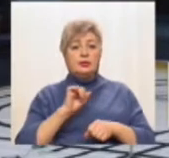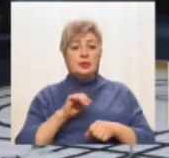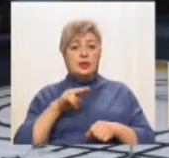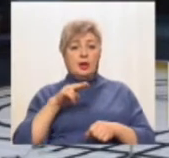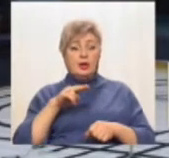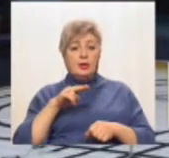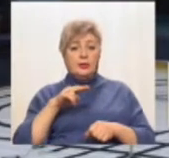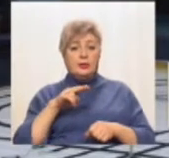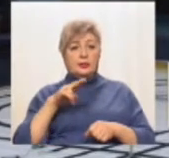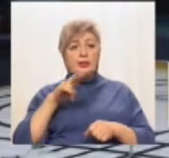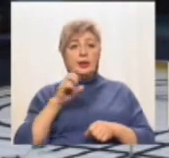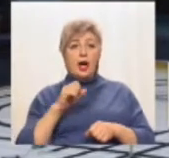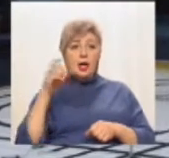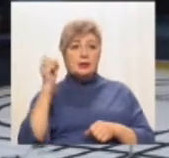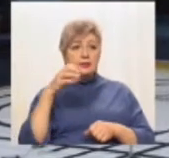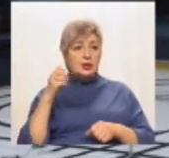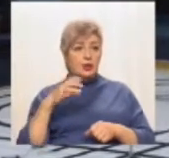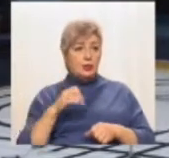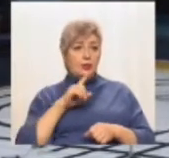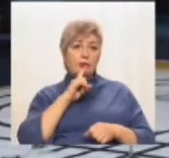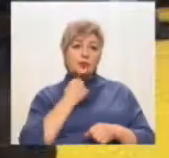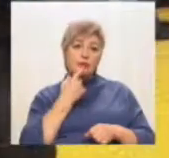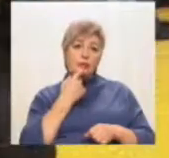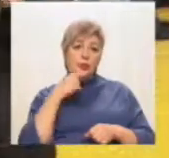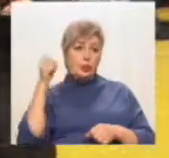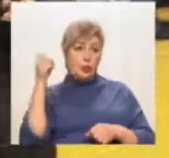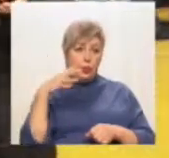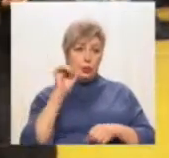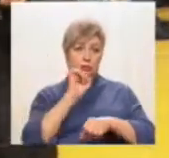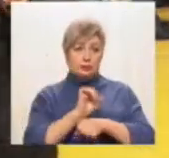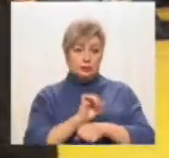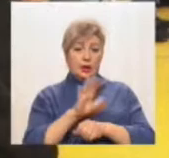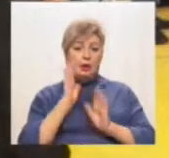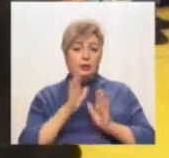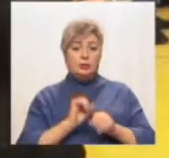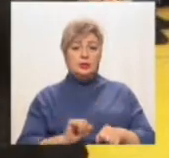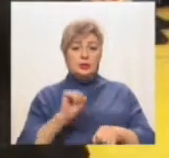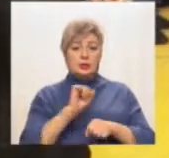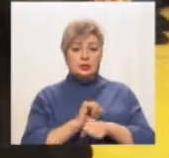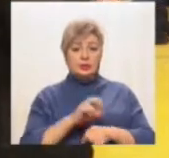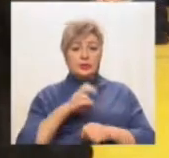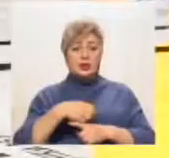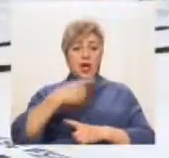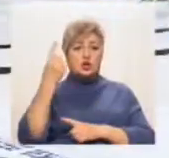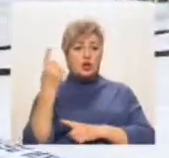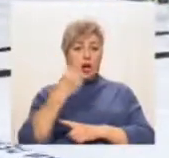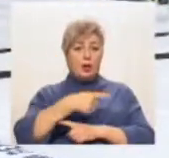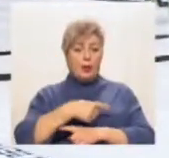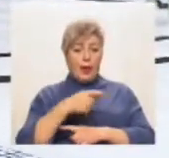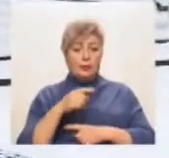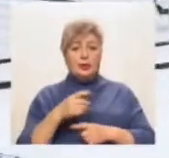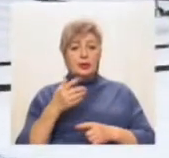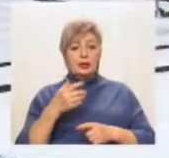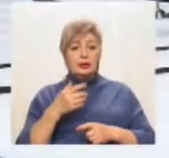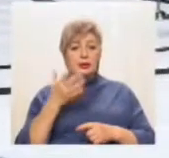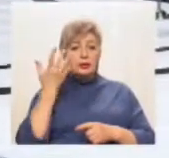на світлофор червоного кольору, буде останавливатися на шлагбаун. Коли я